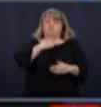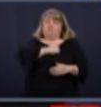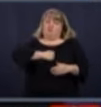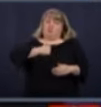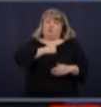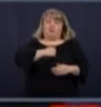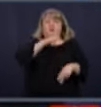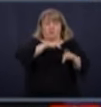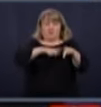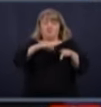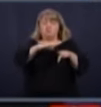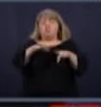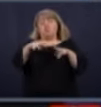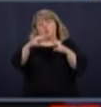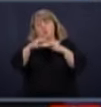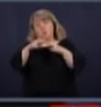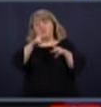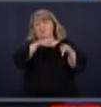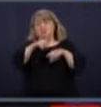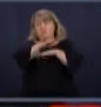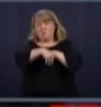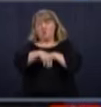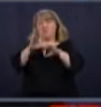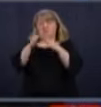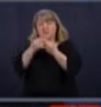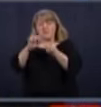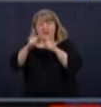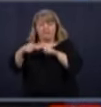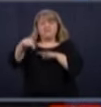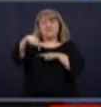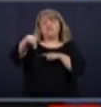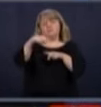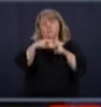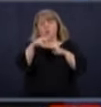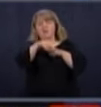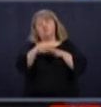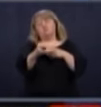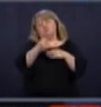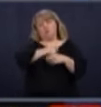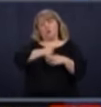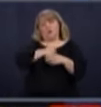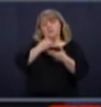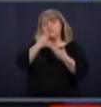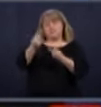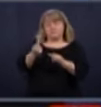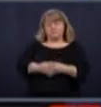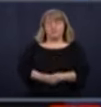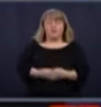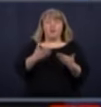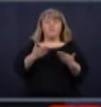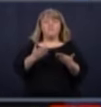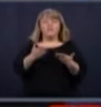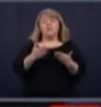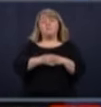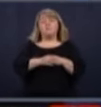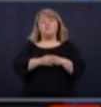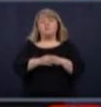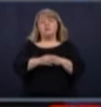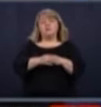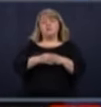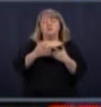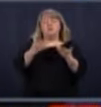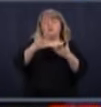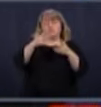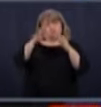aux proches, aux familles de ces victimes. On a maintenant 43 627 cas